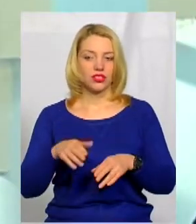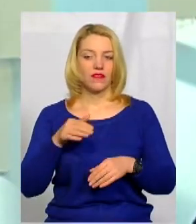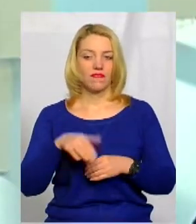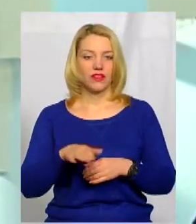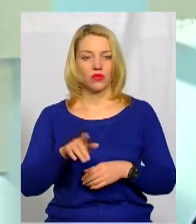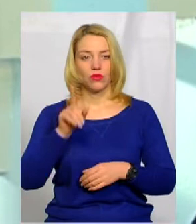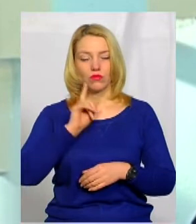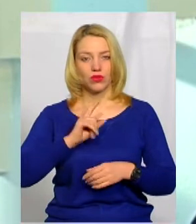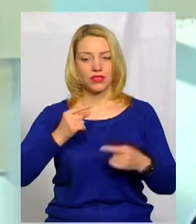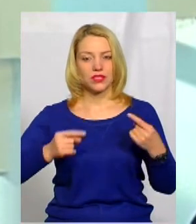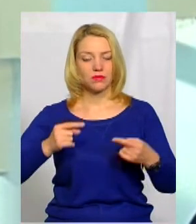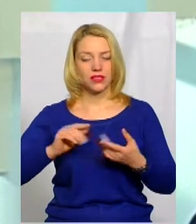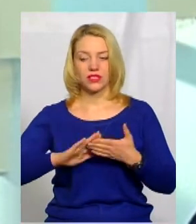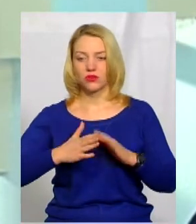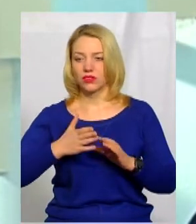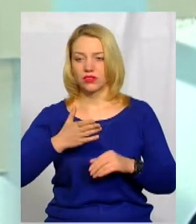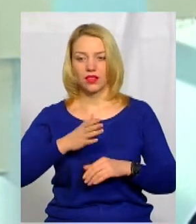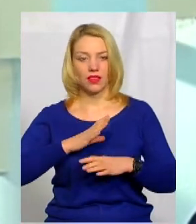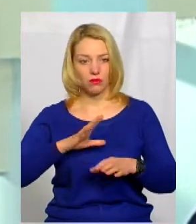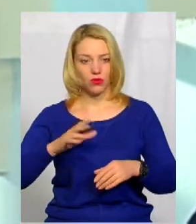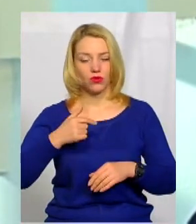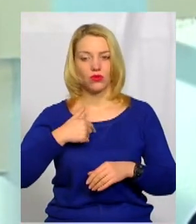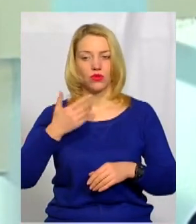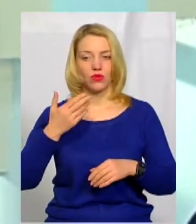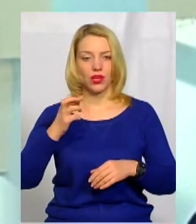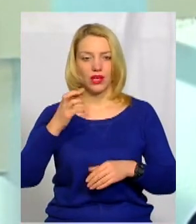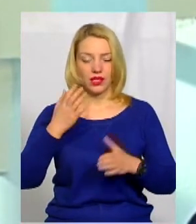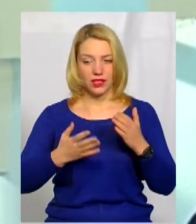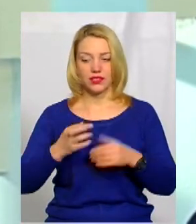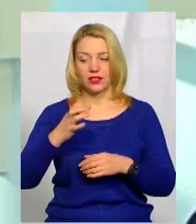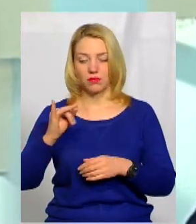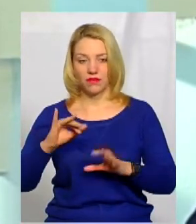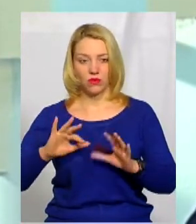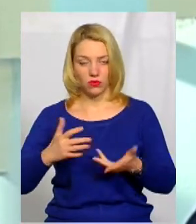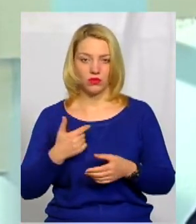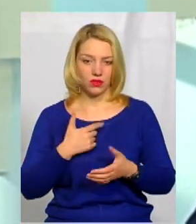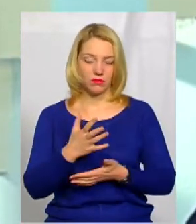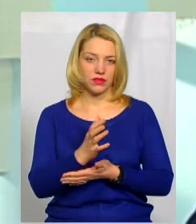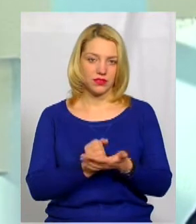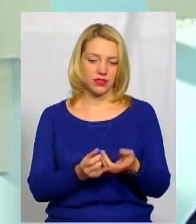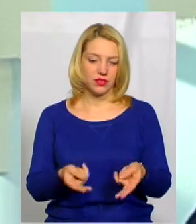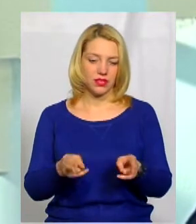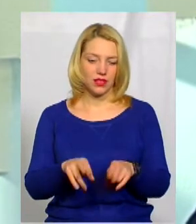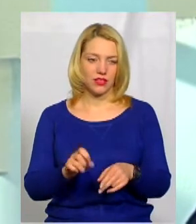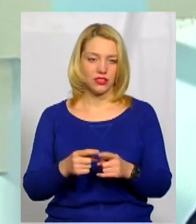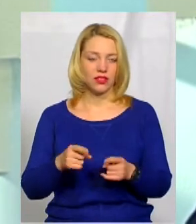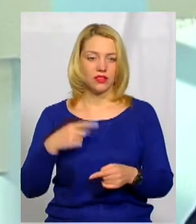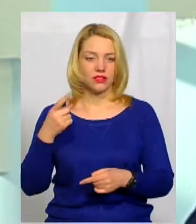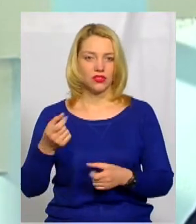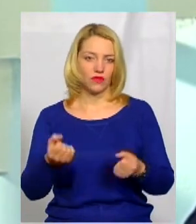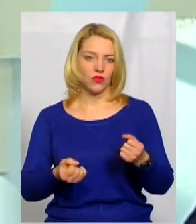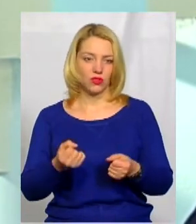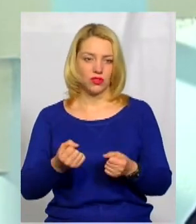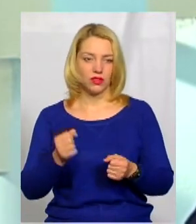таких спірних ситуацій не було, але, напевно, було б краще, я б його, напевно, залишив, щоб показати на слідуючий раз, слідуючі водіння,